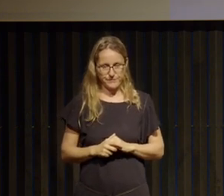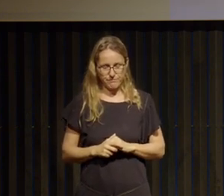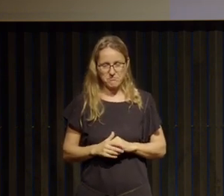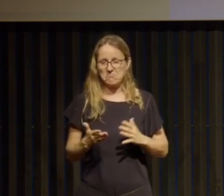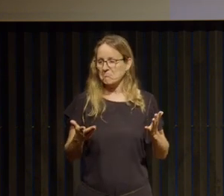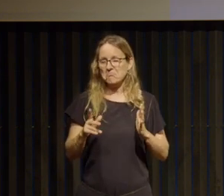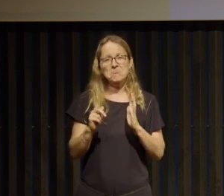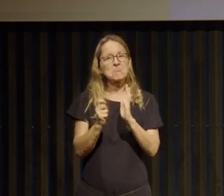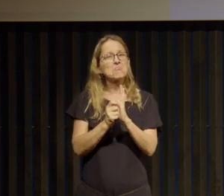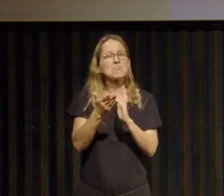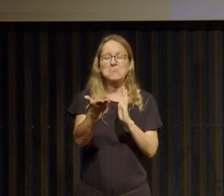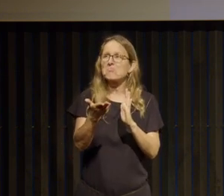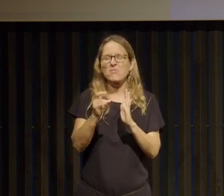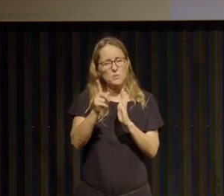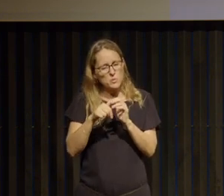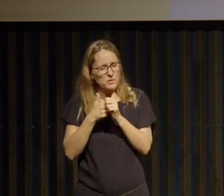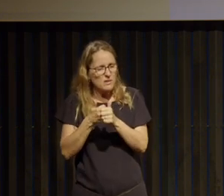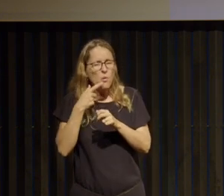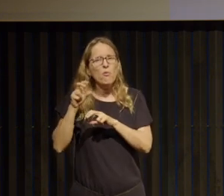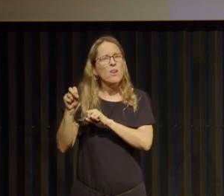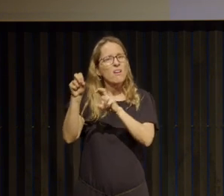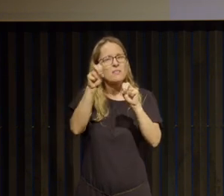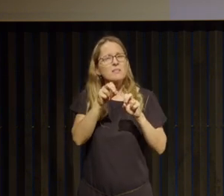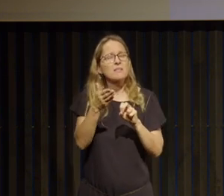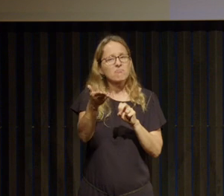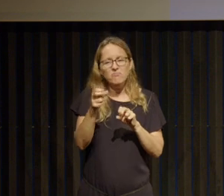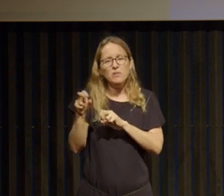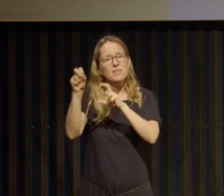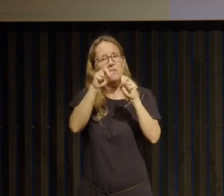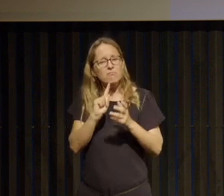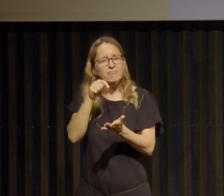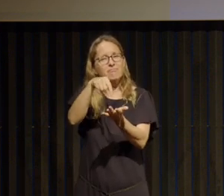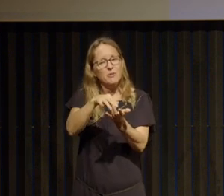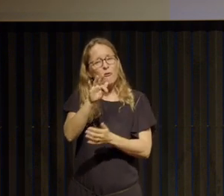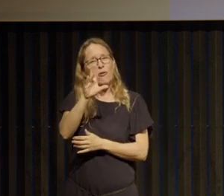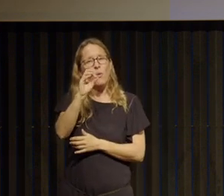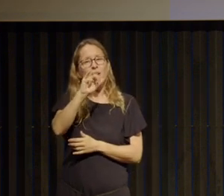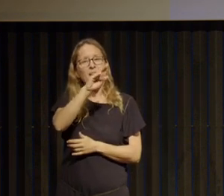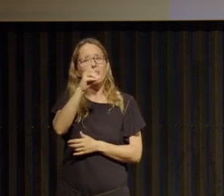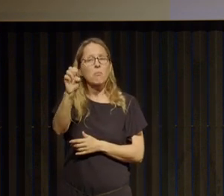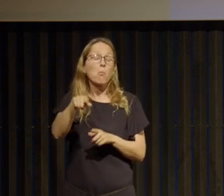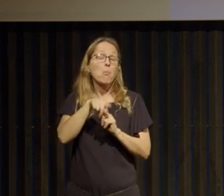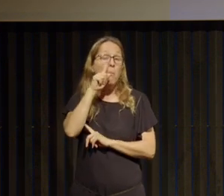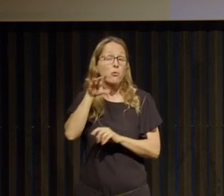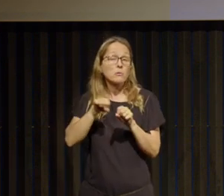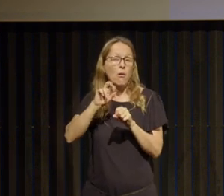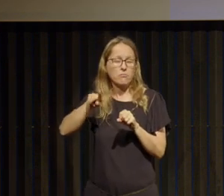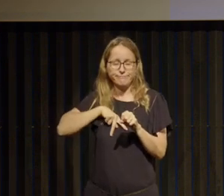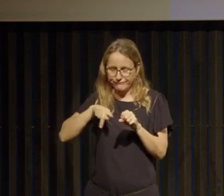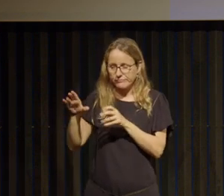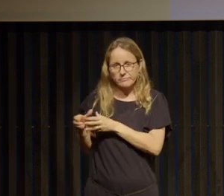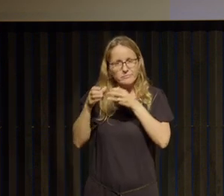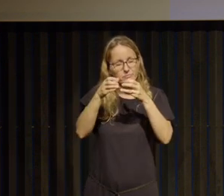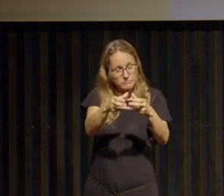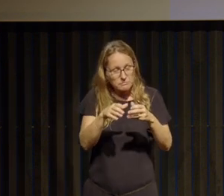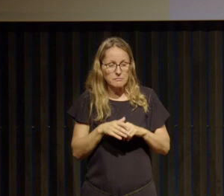lors d'un ou plutôt suite à un voyage que j'ai fait en Floride avec ma mère et ma soeur où j'avais pris